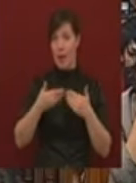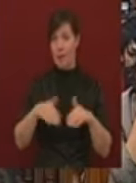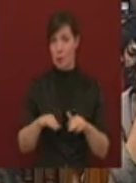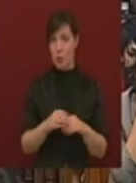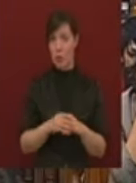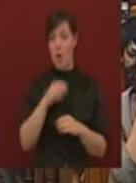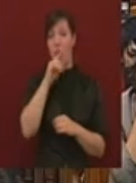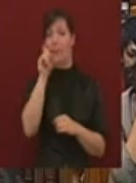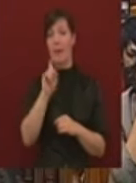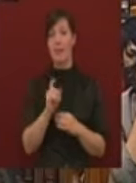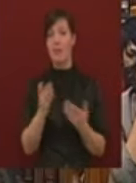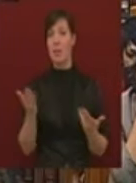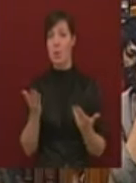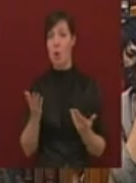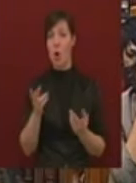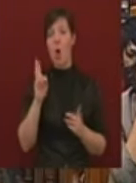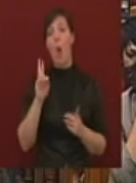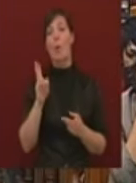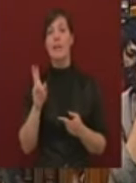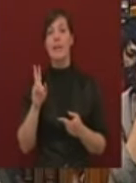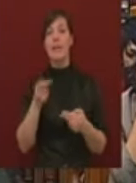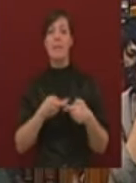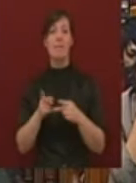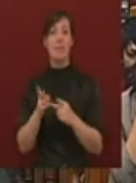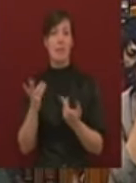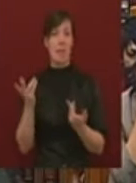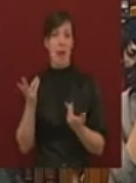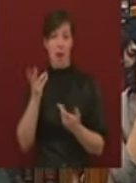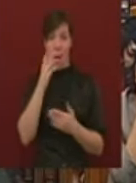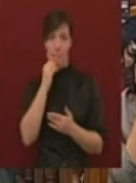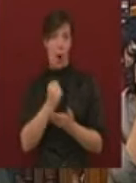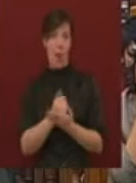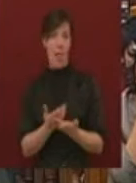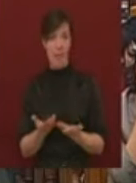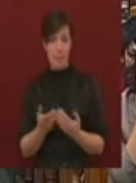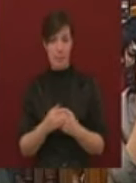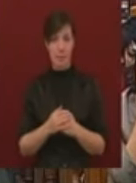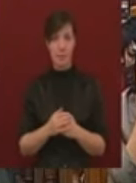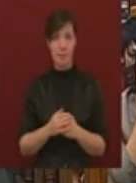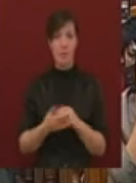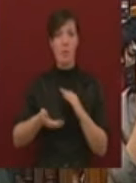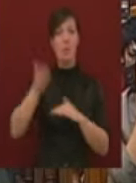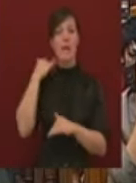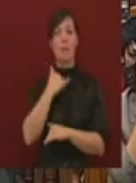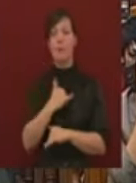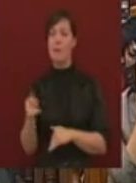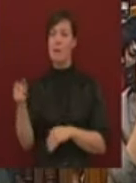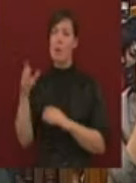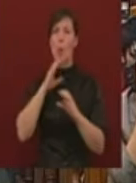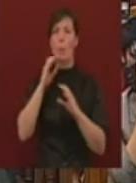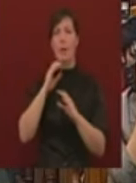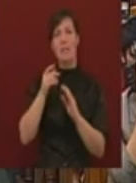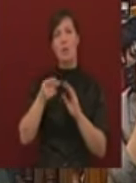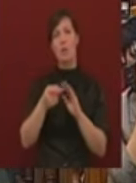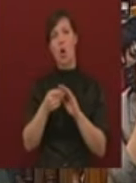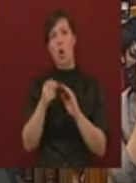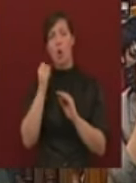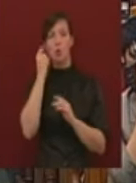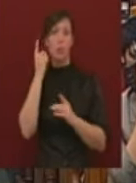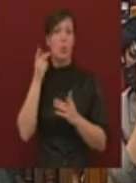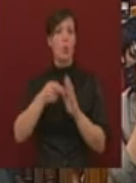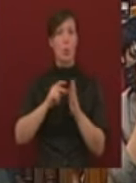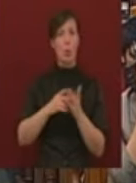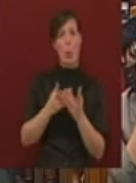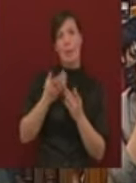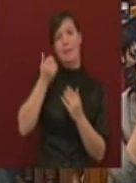az, hogy ezért kiviszi el a balhét. Az elmúlt években önök kommunikációs trükkök százaival próbálták